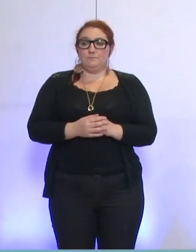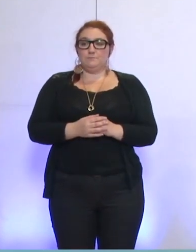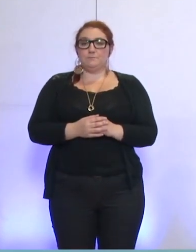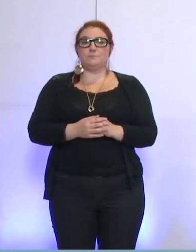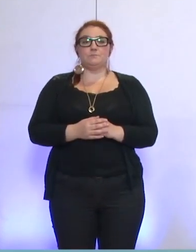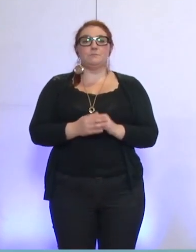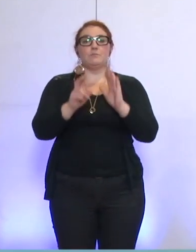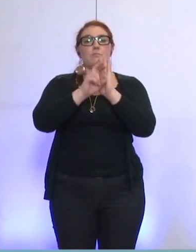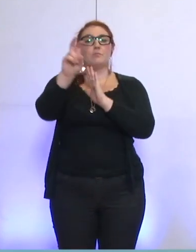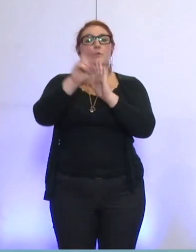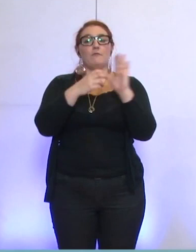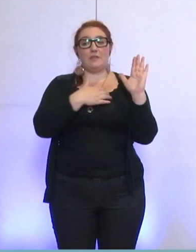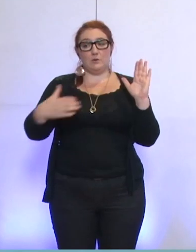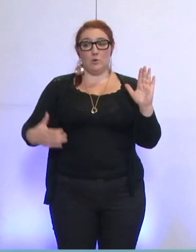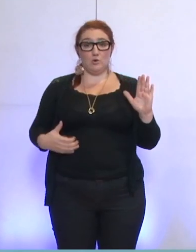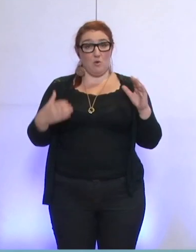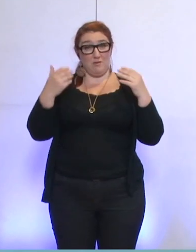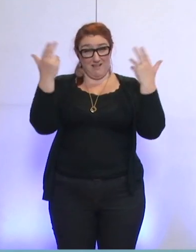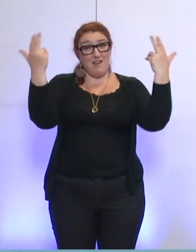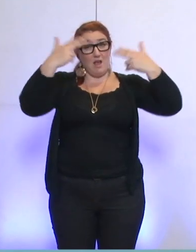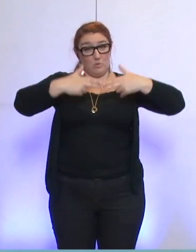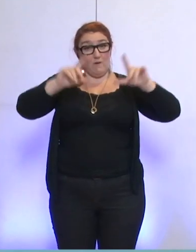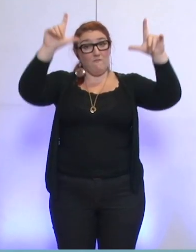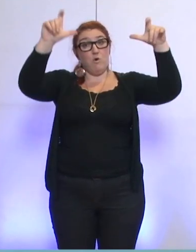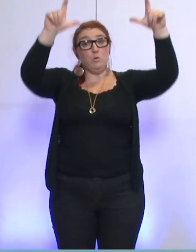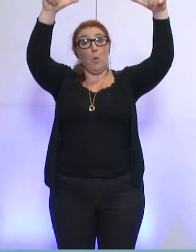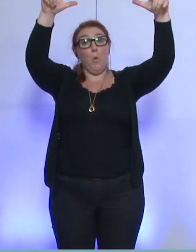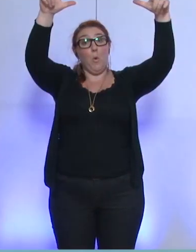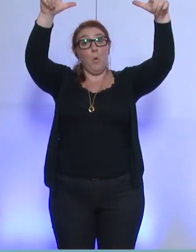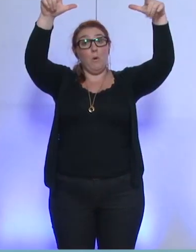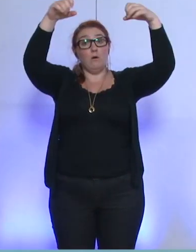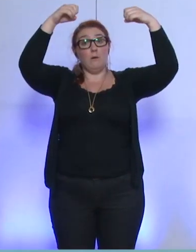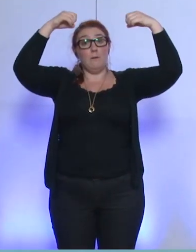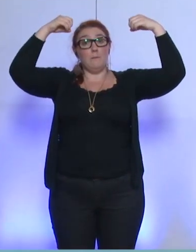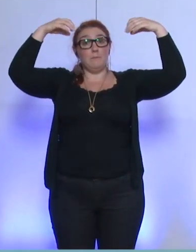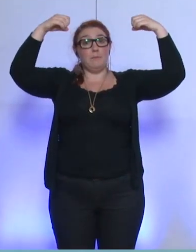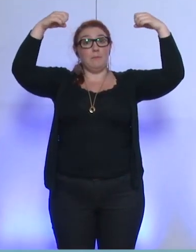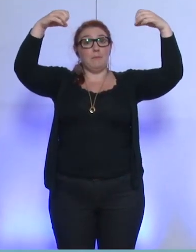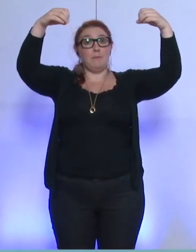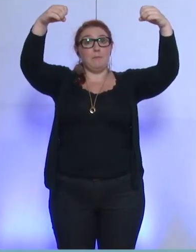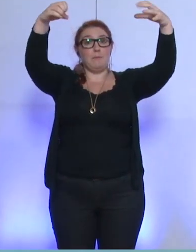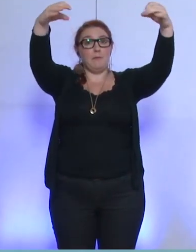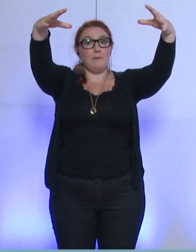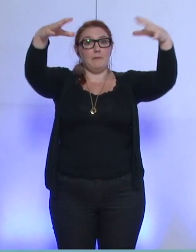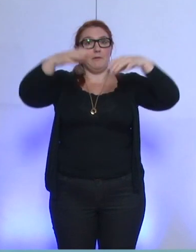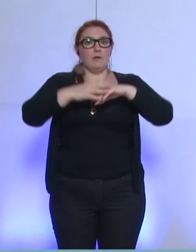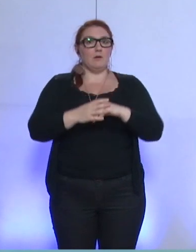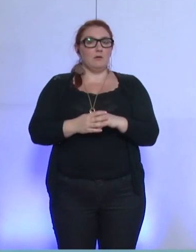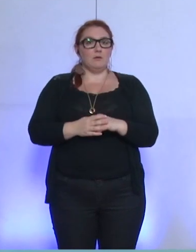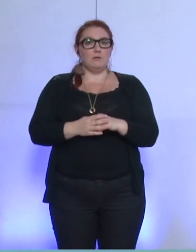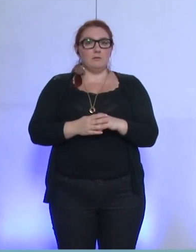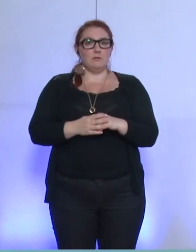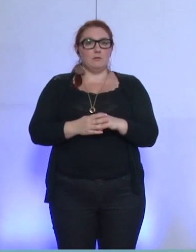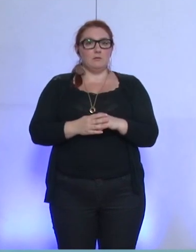la ville de Grenoble, donc, la nuit, une photo de l'agglomération grenobloise avec des axes qui ressortent en sur-éclairage.